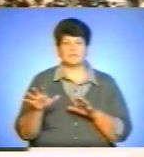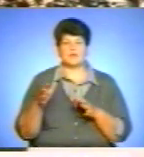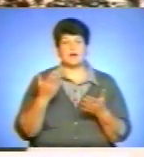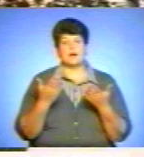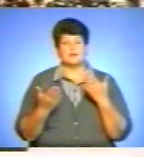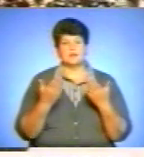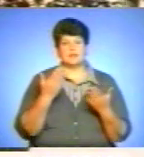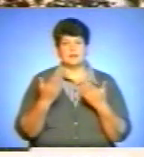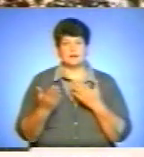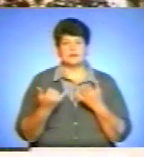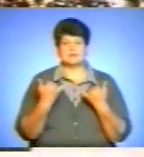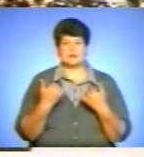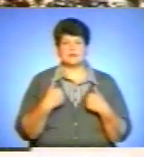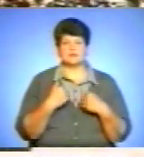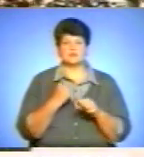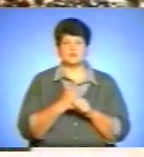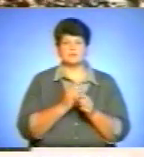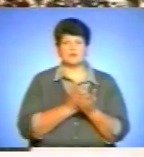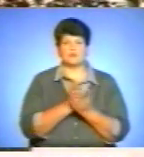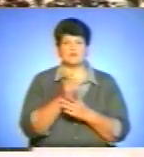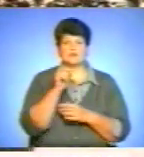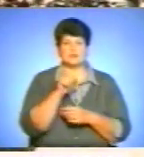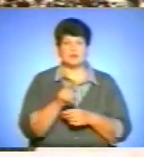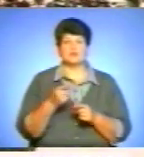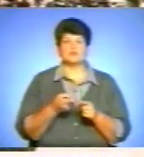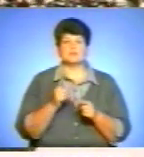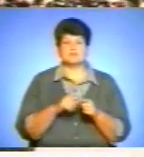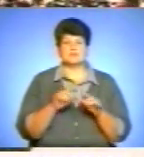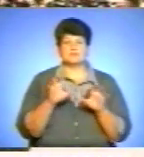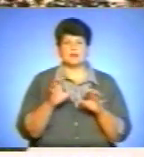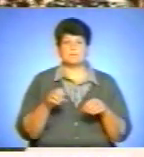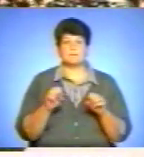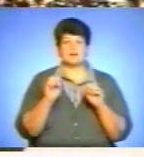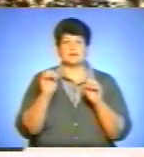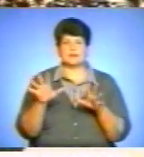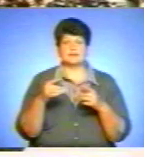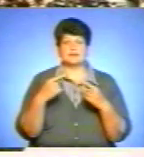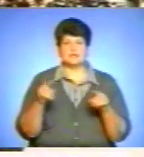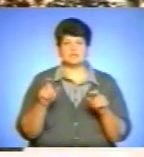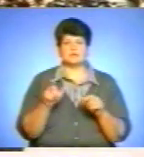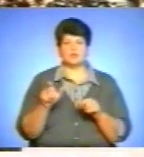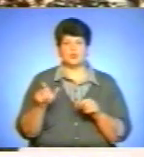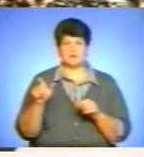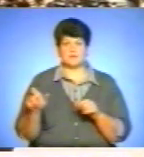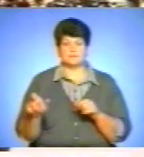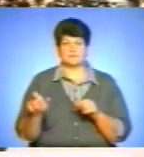Проте наша зараз робота спрямовується на те, щоб цих тварин передати іншим людям. І активно робиться